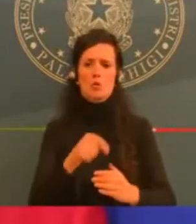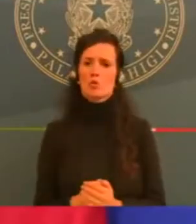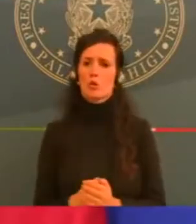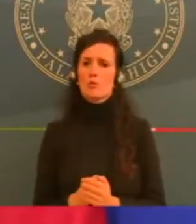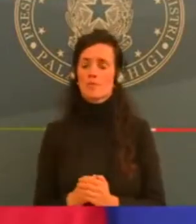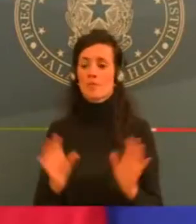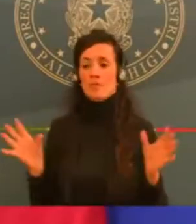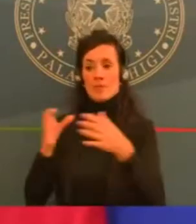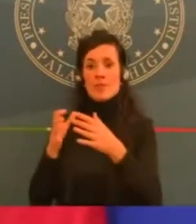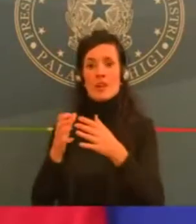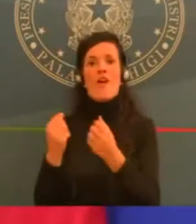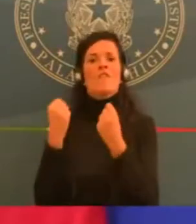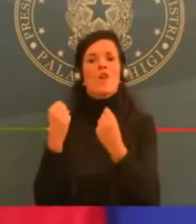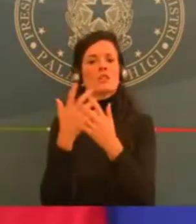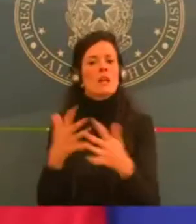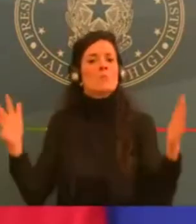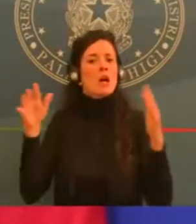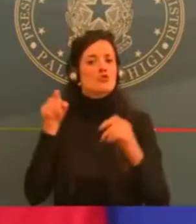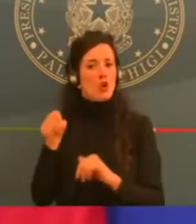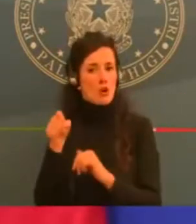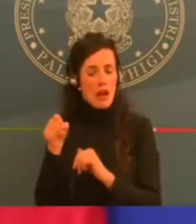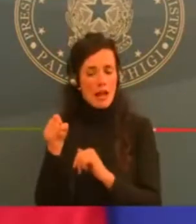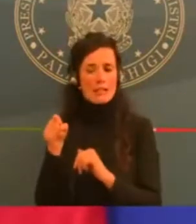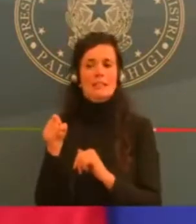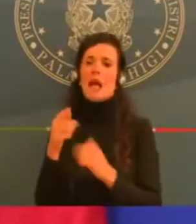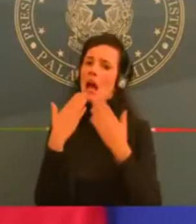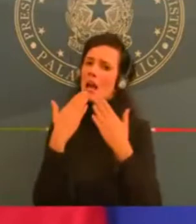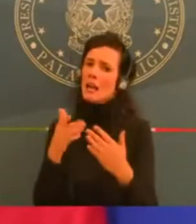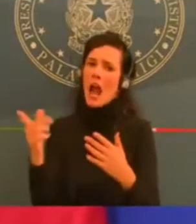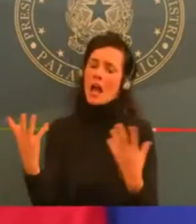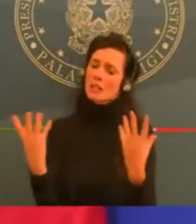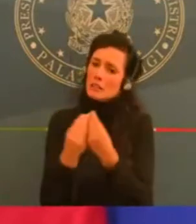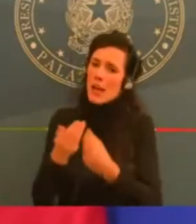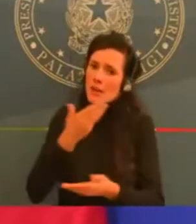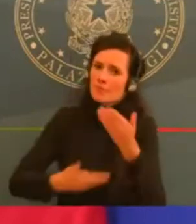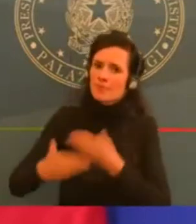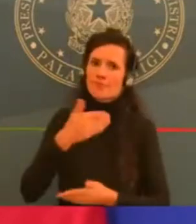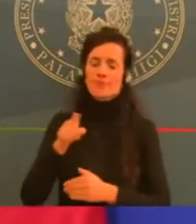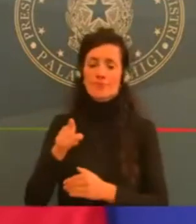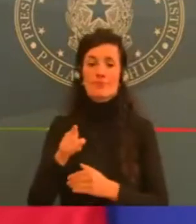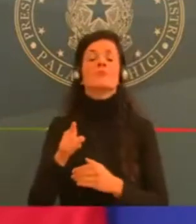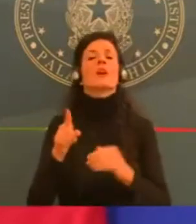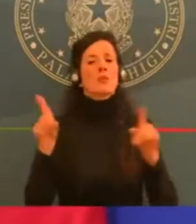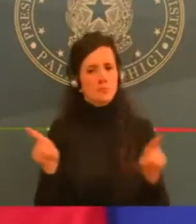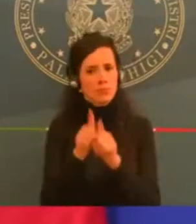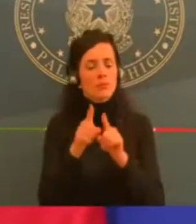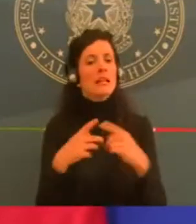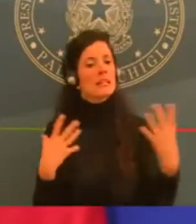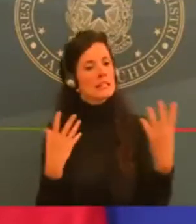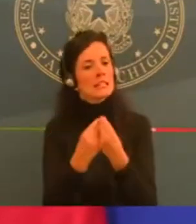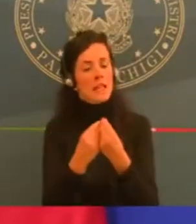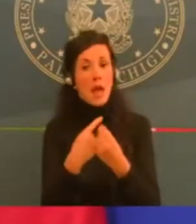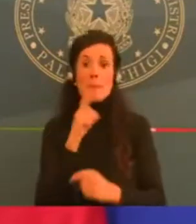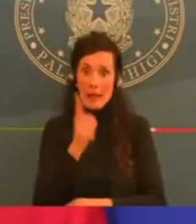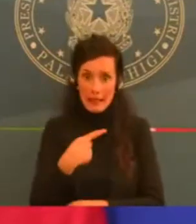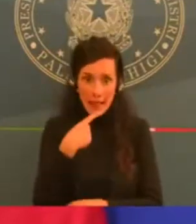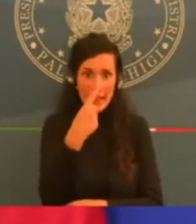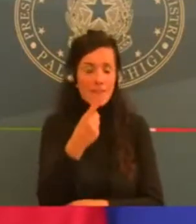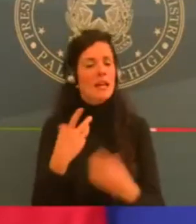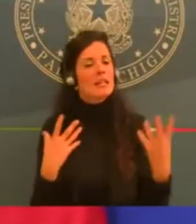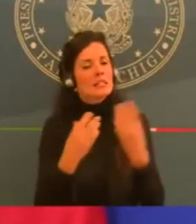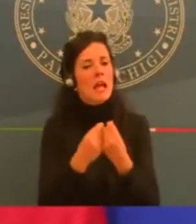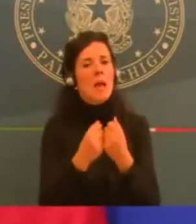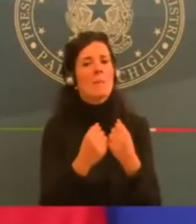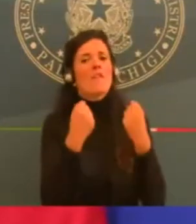il Parlamento sta rafforzando il regime degli interventi a favore delle categorie che sono più esposte a questa crisi economica